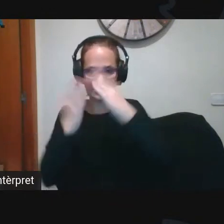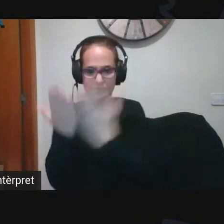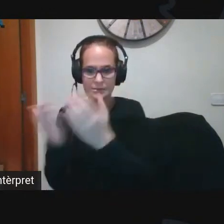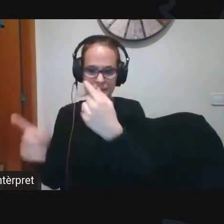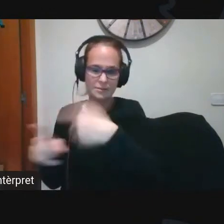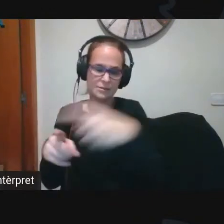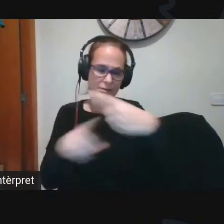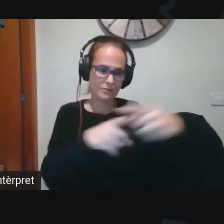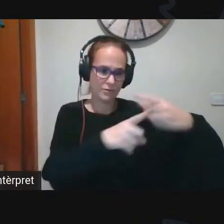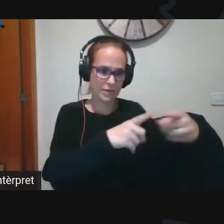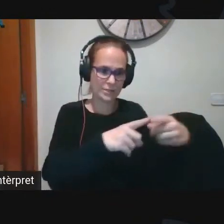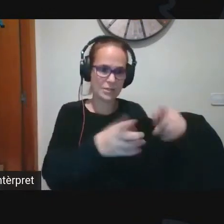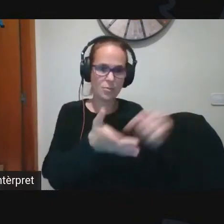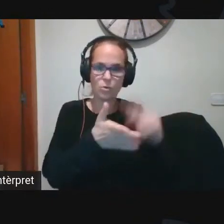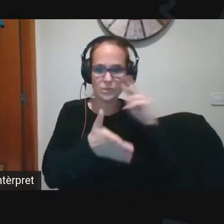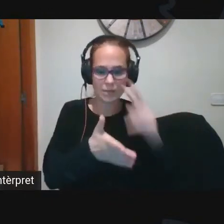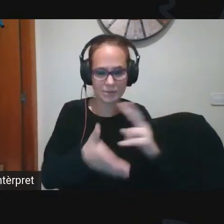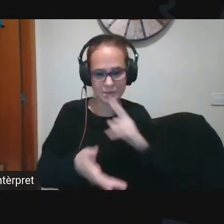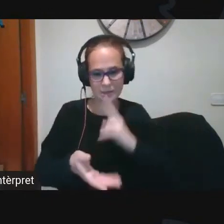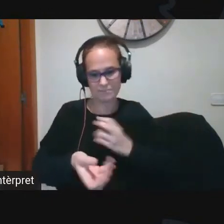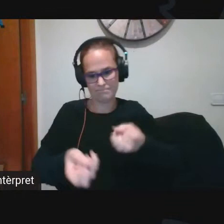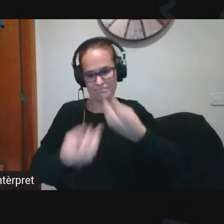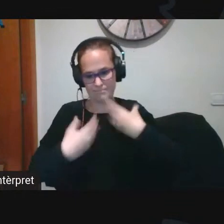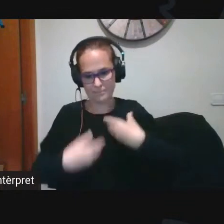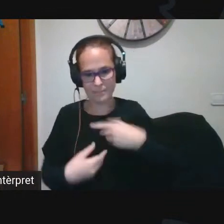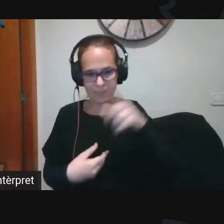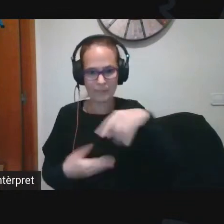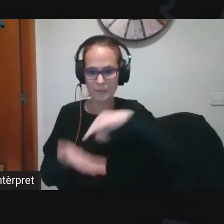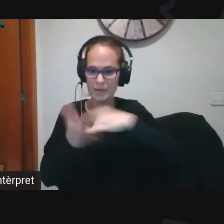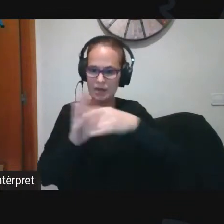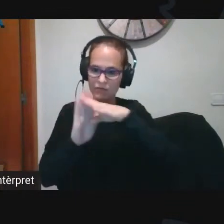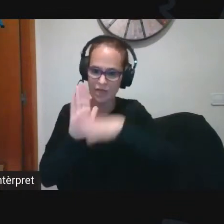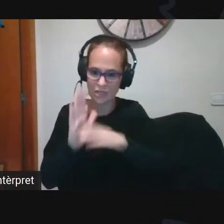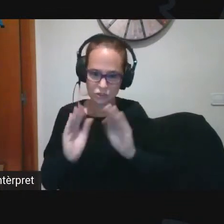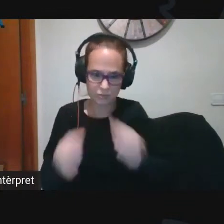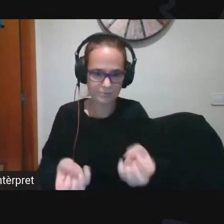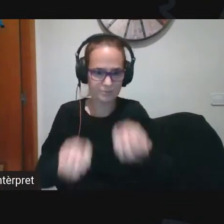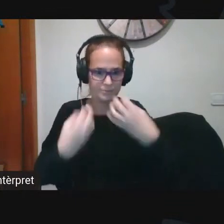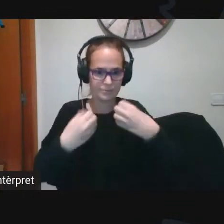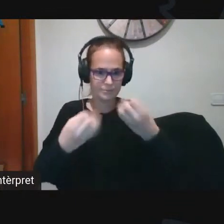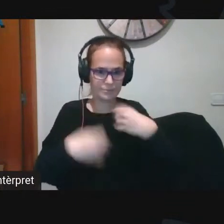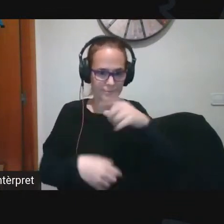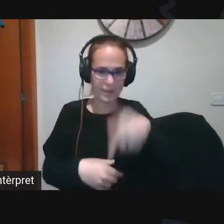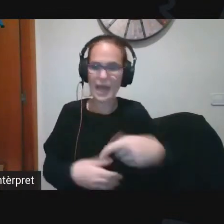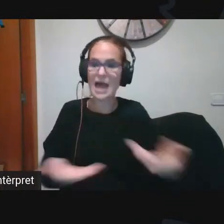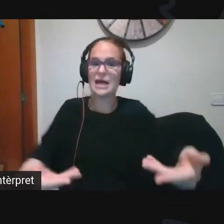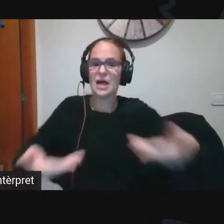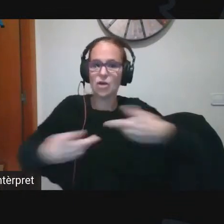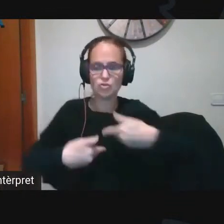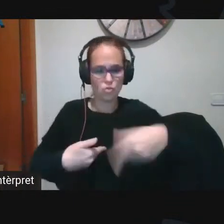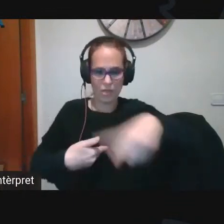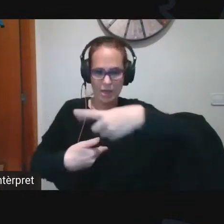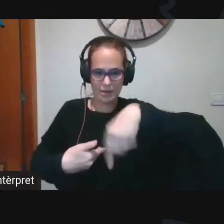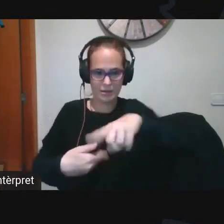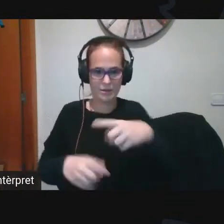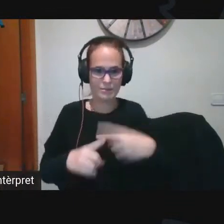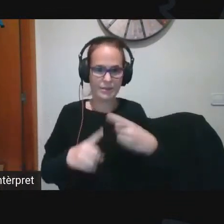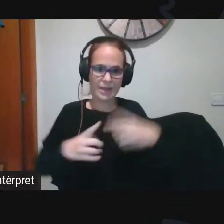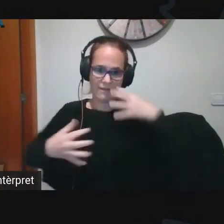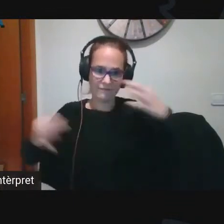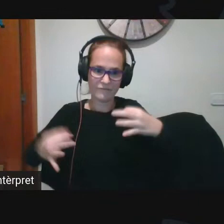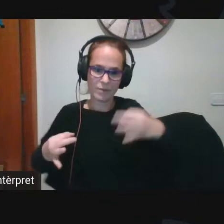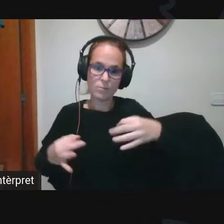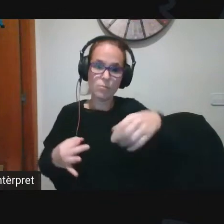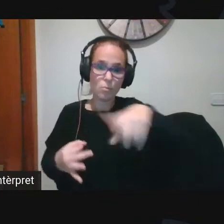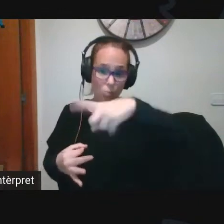visió la seva planificació ens estan ajudant perquè realment sou els